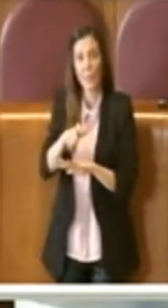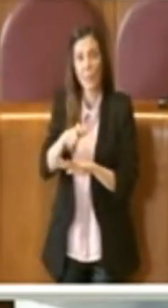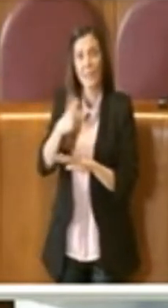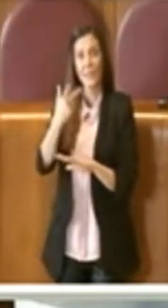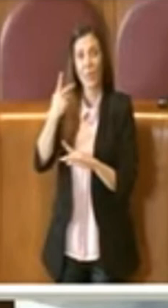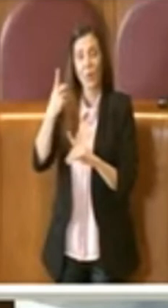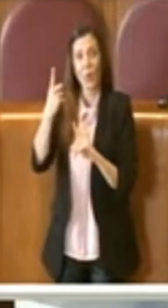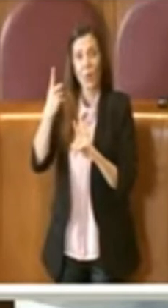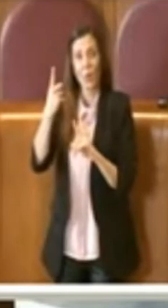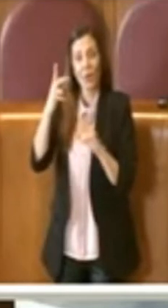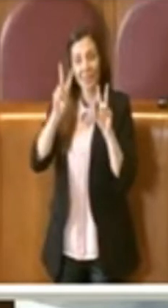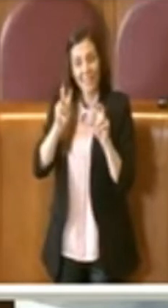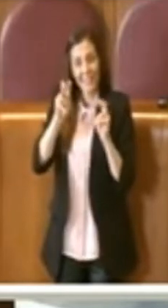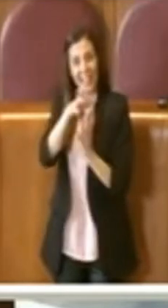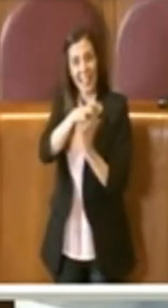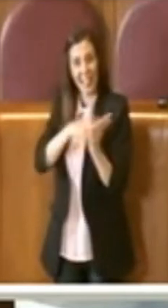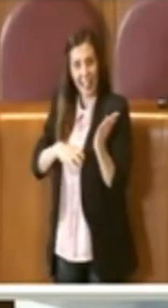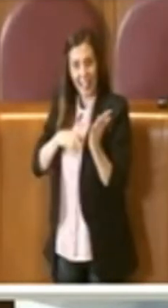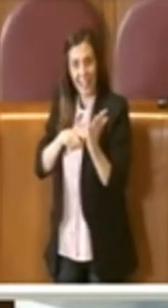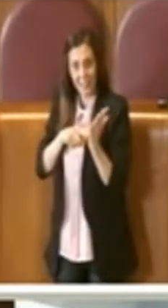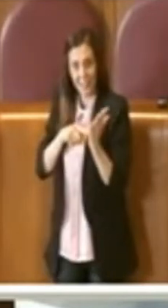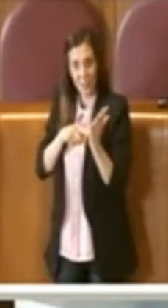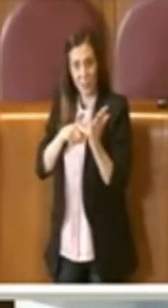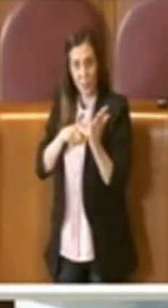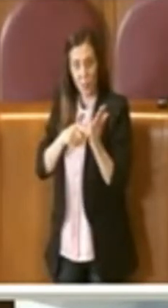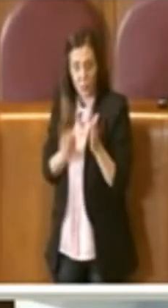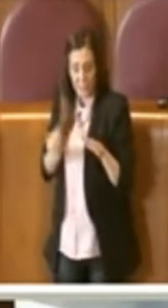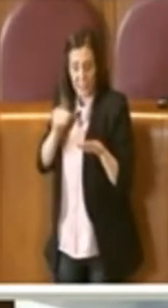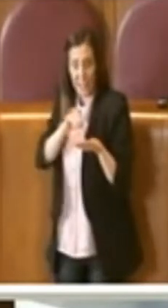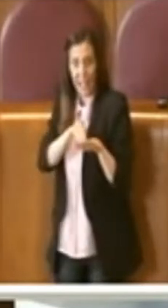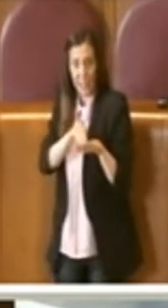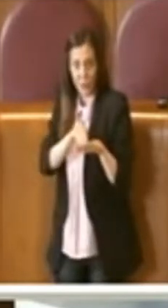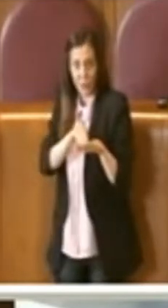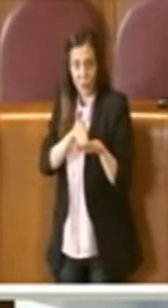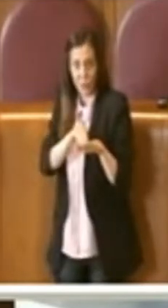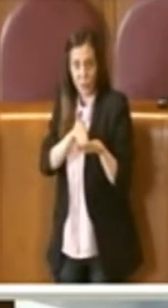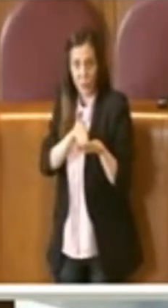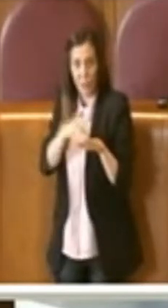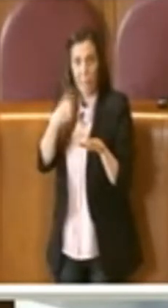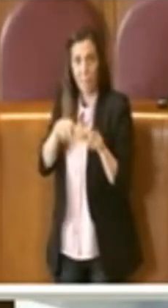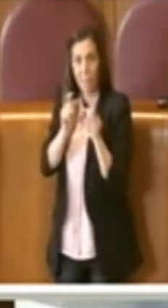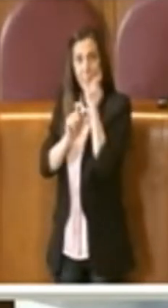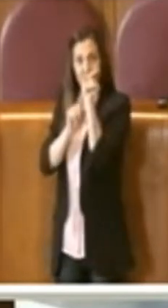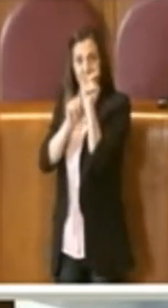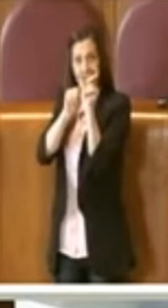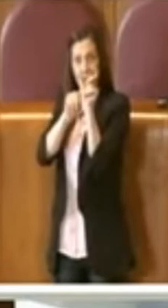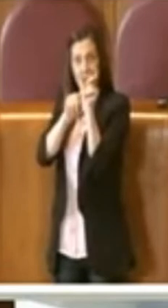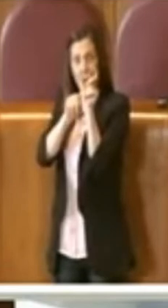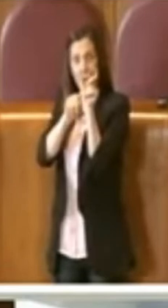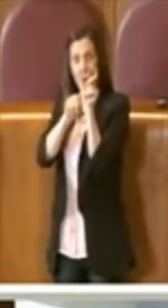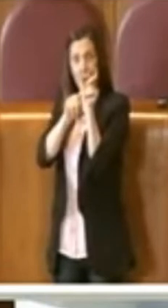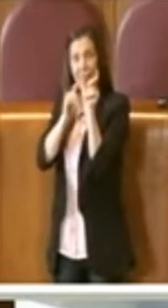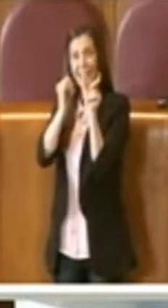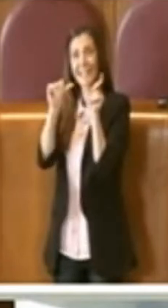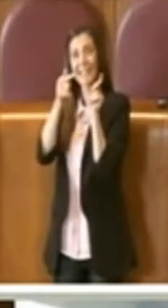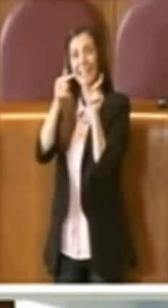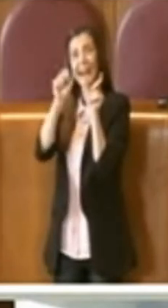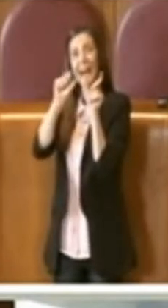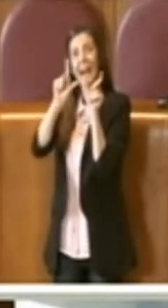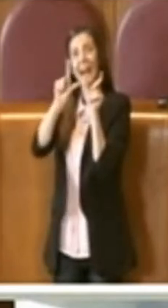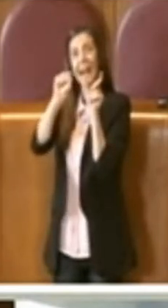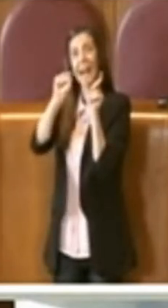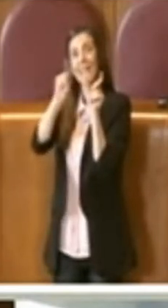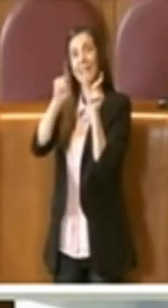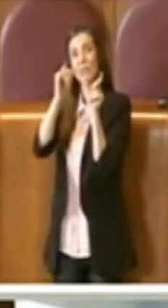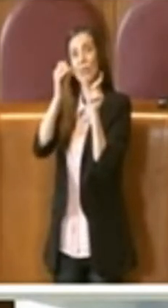titolo e del testo e si aggiunge alla parola installazione di strutture e strutture